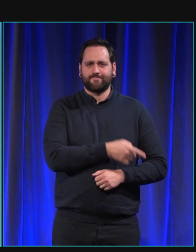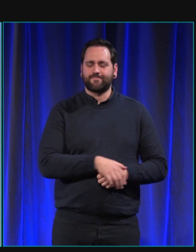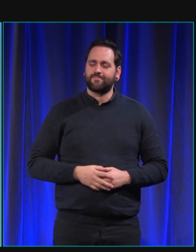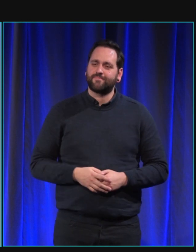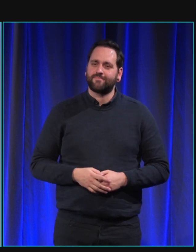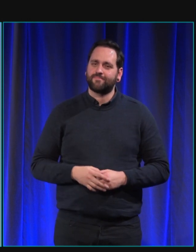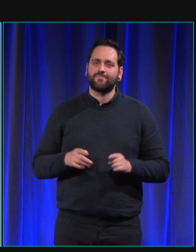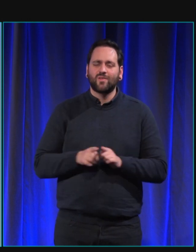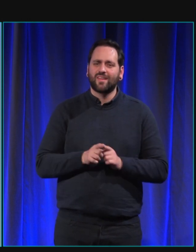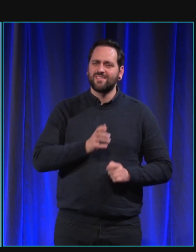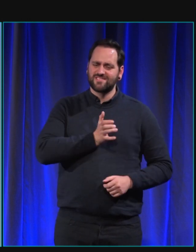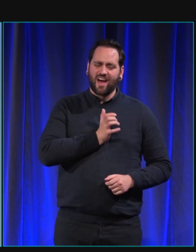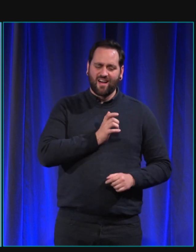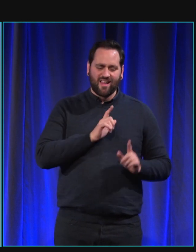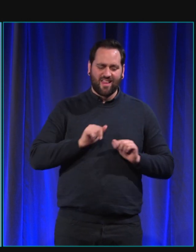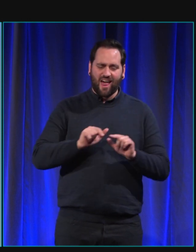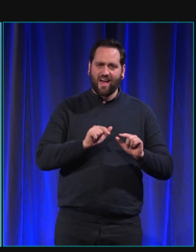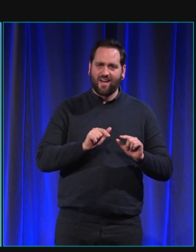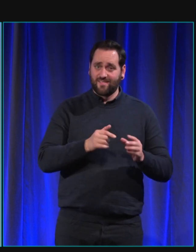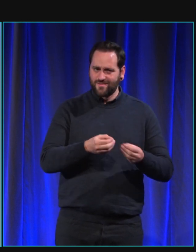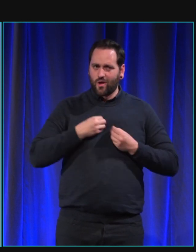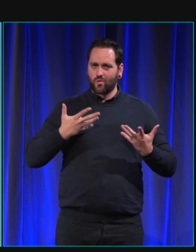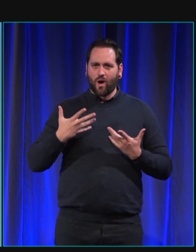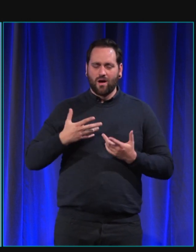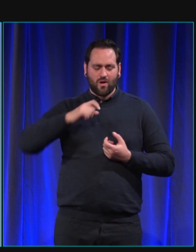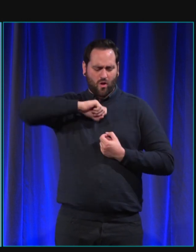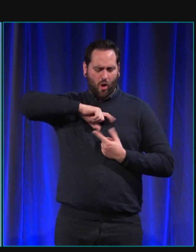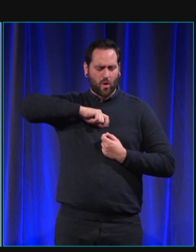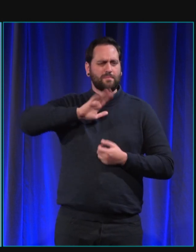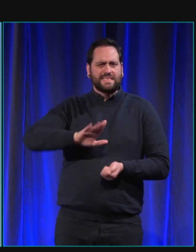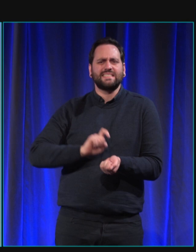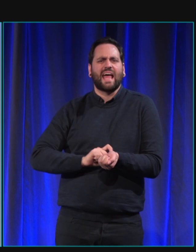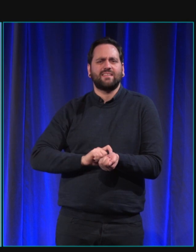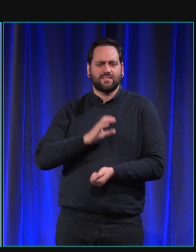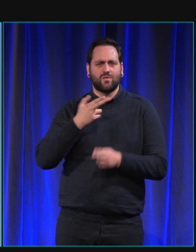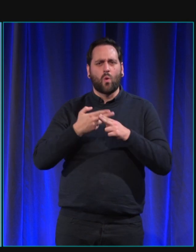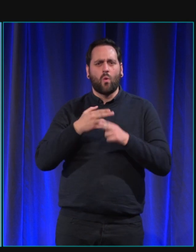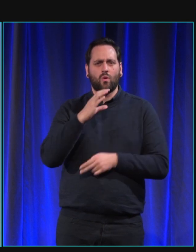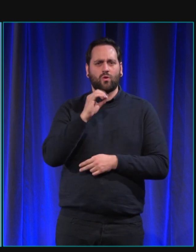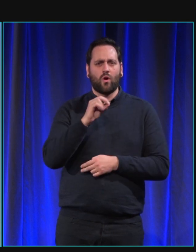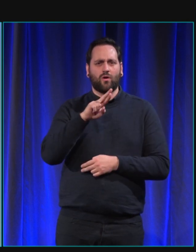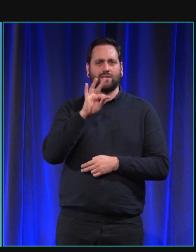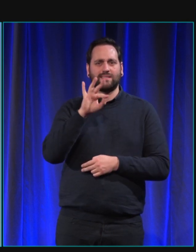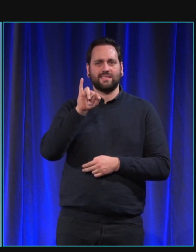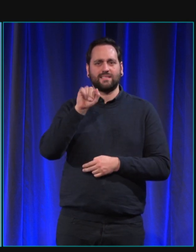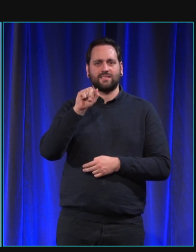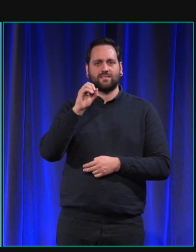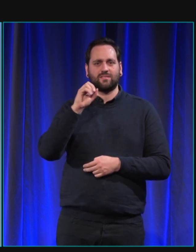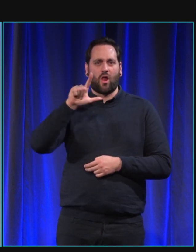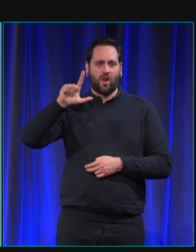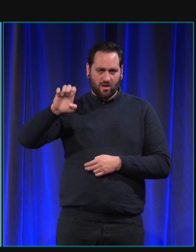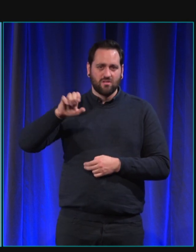également ce qu'on appelle le cortisol. Le cortisol, c'est au contraire l'hormone du stress qu sécrète de manière plus ou moins